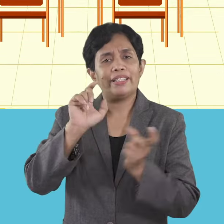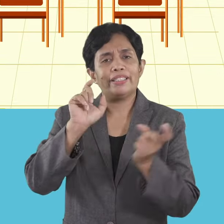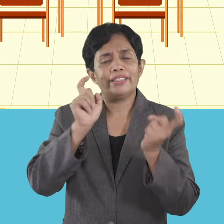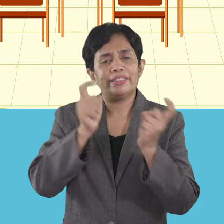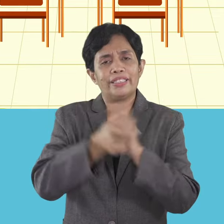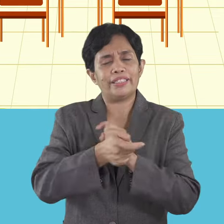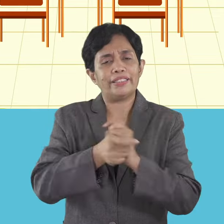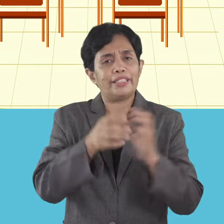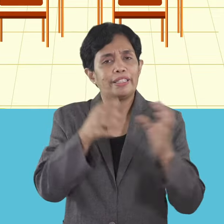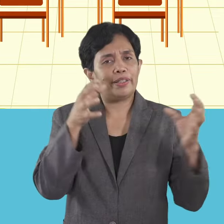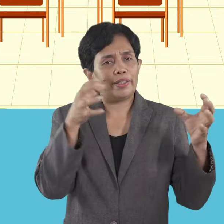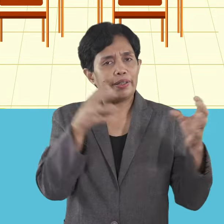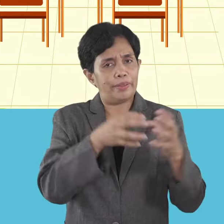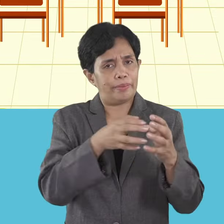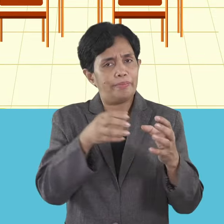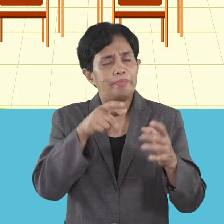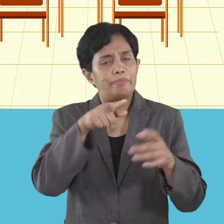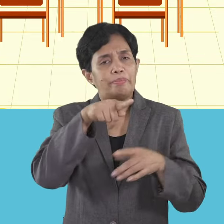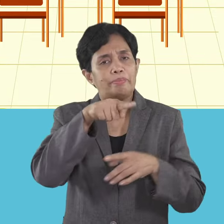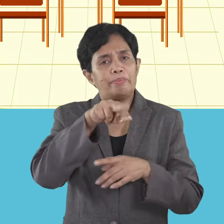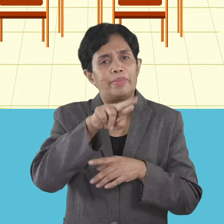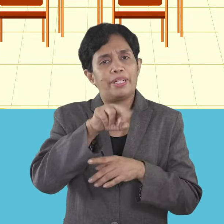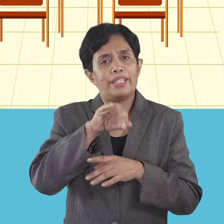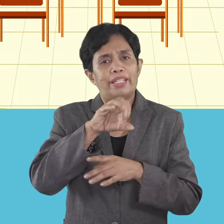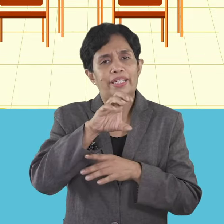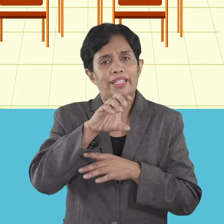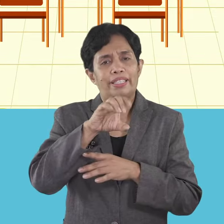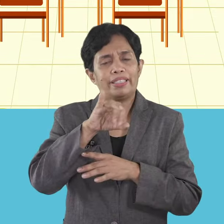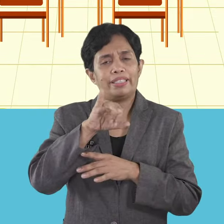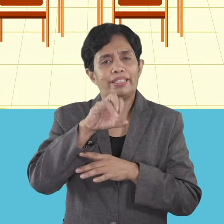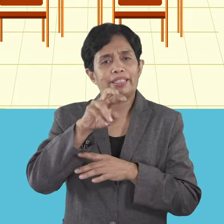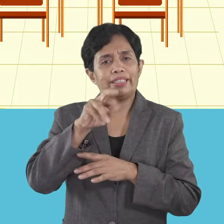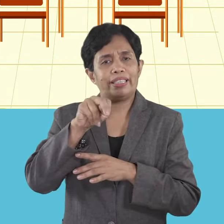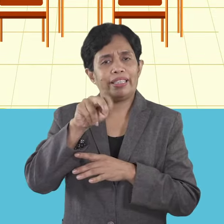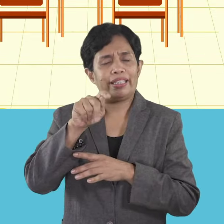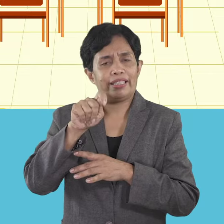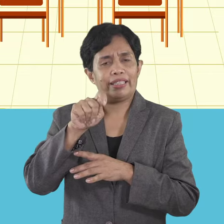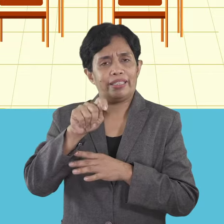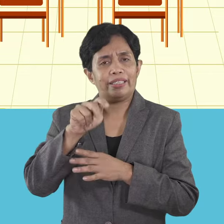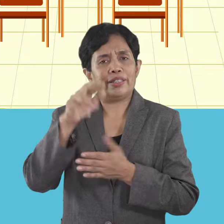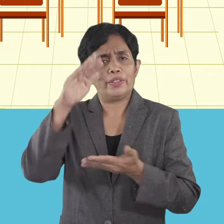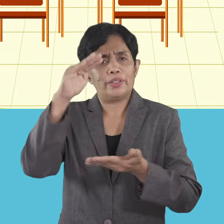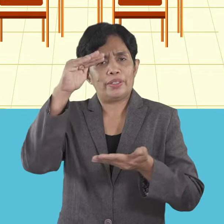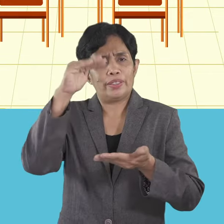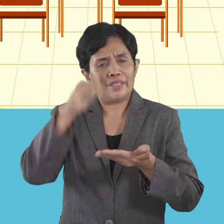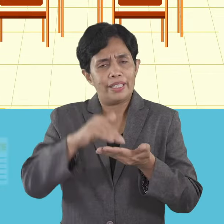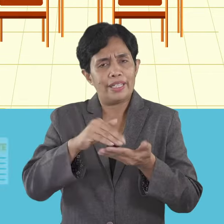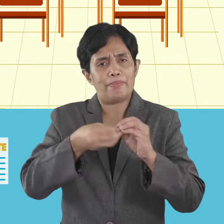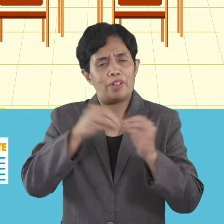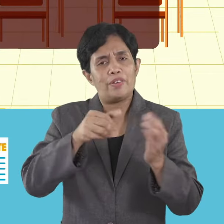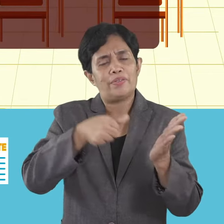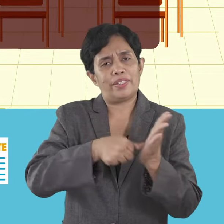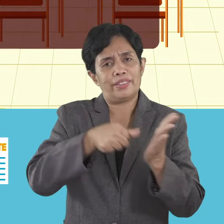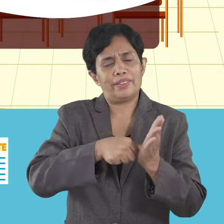ang clustering sa precinto, pinaagi sa pagkunhod sa gidaghanon sa numero sa mga butante matag-palling place. Gikan